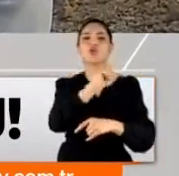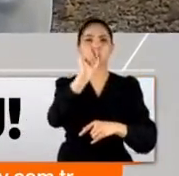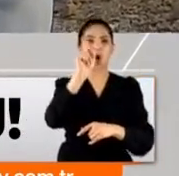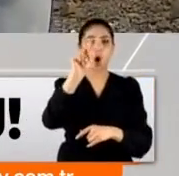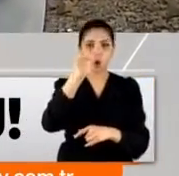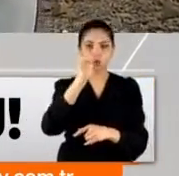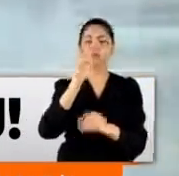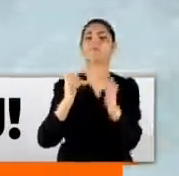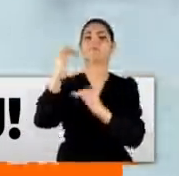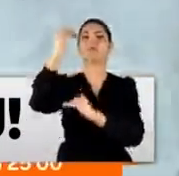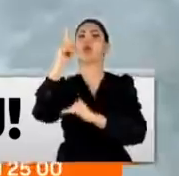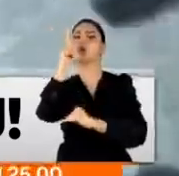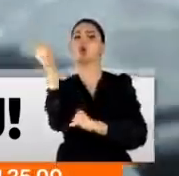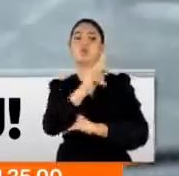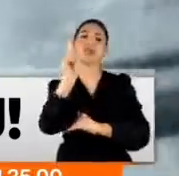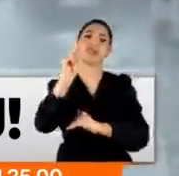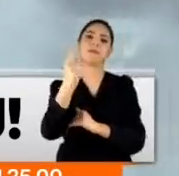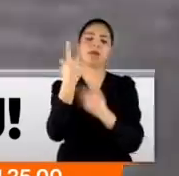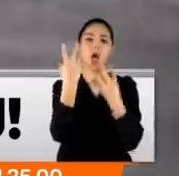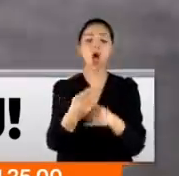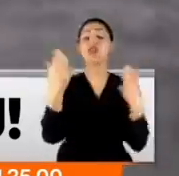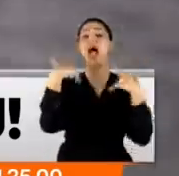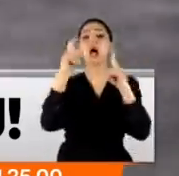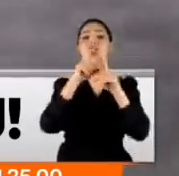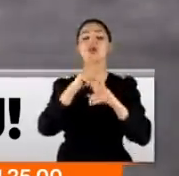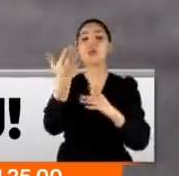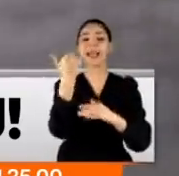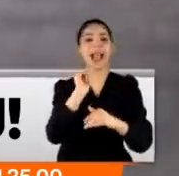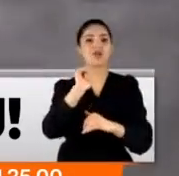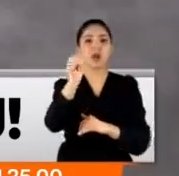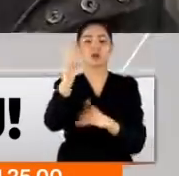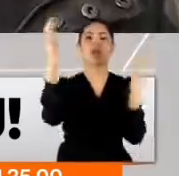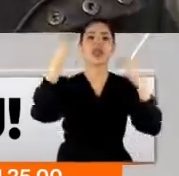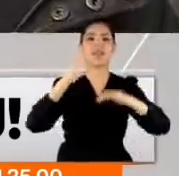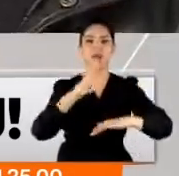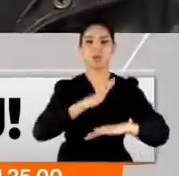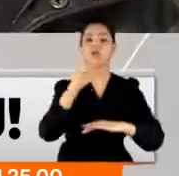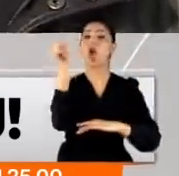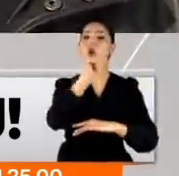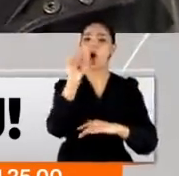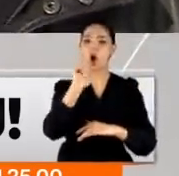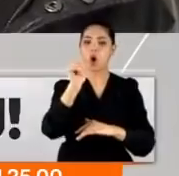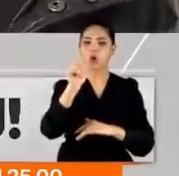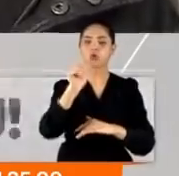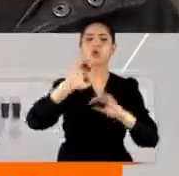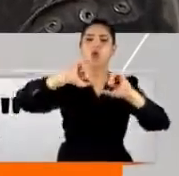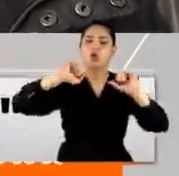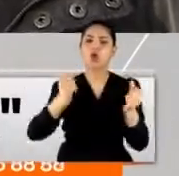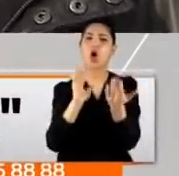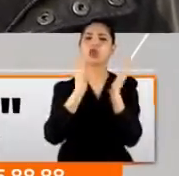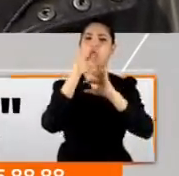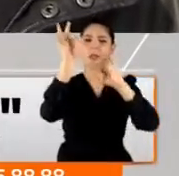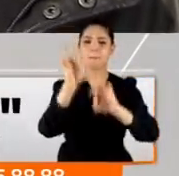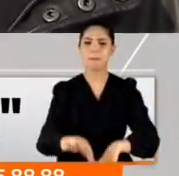21'lere yükseldi. Üstelik meteoroloji verilerine göre önümüzdeki günlerde de yağış var. 10 günlük soğuk periyodun içerisine giriyoruz.